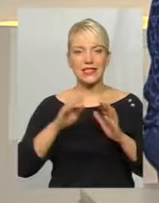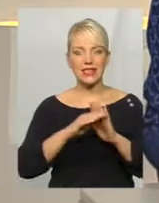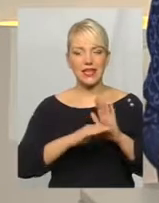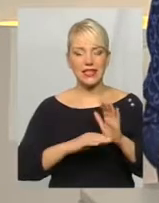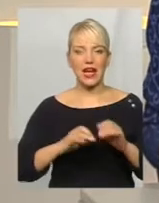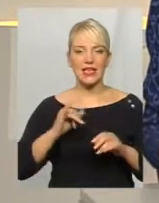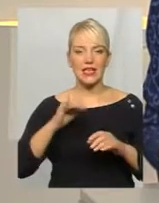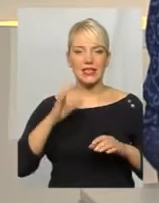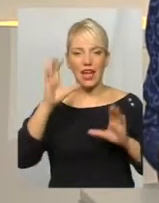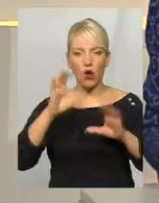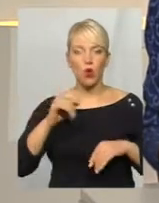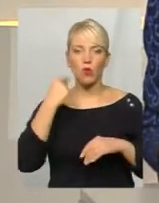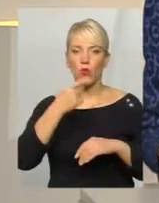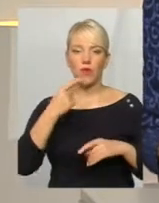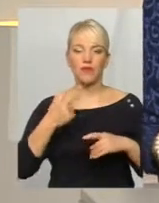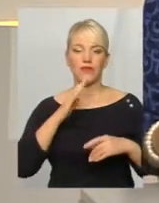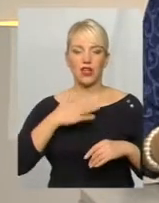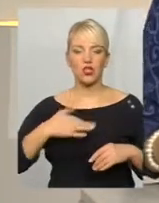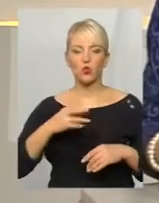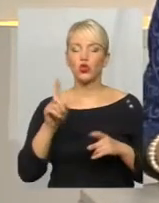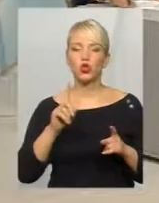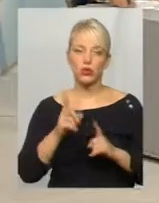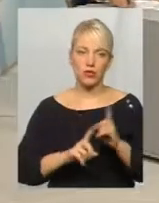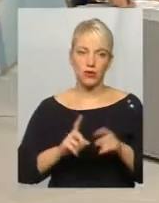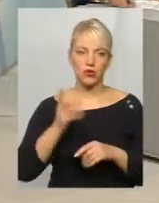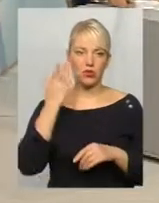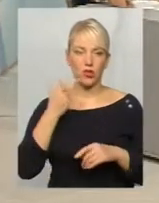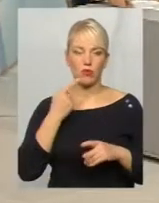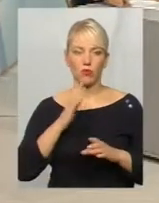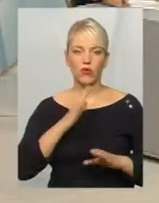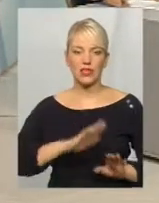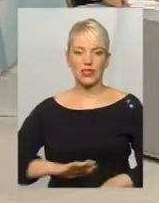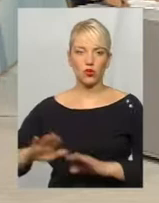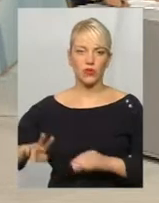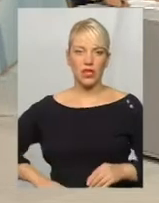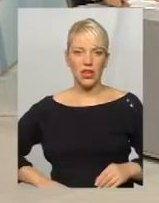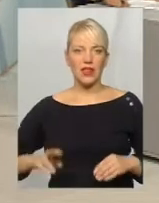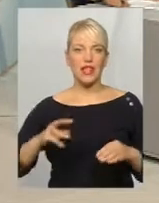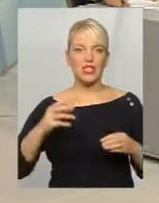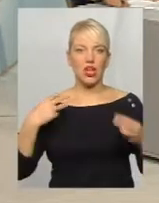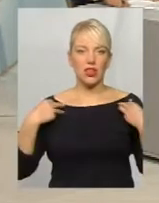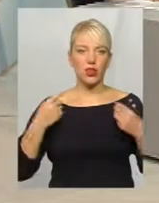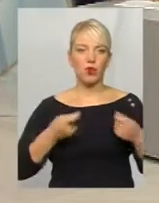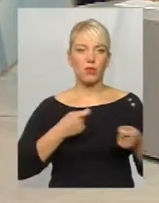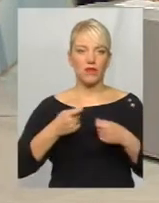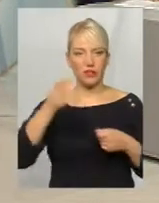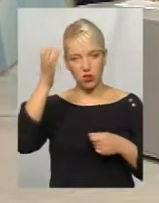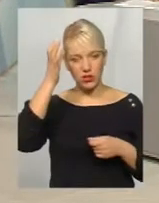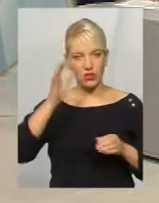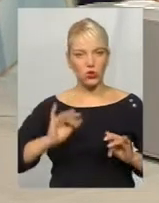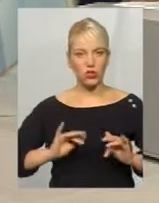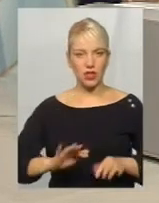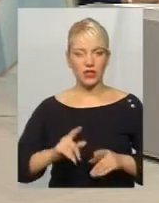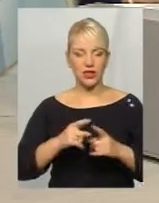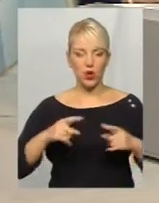області, що зміниться і коли. Про це говоримо із заступником директора, начальником управління освітньої діяльності